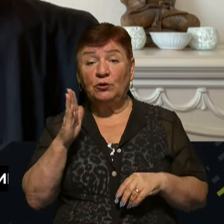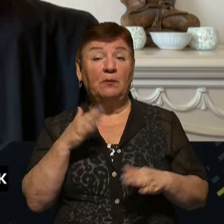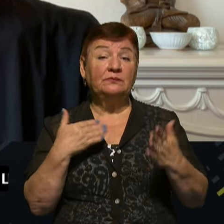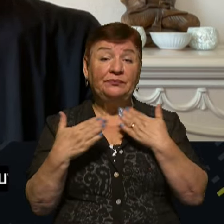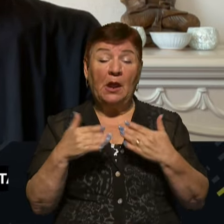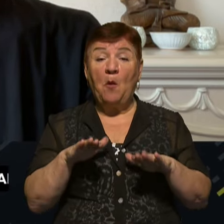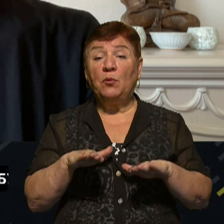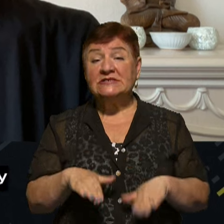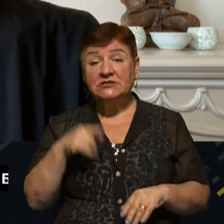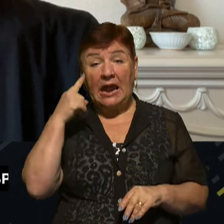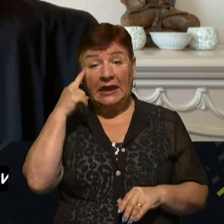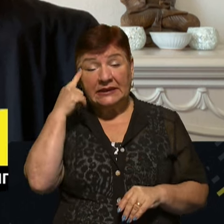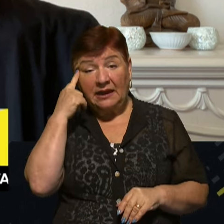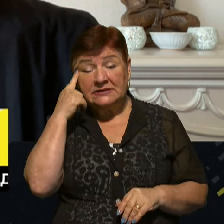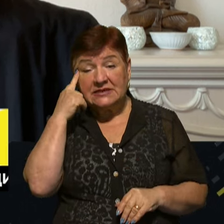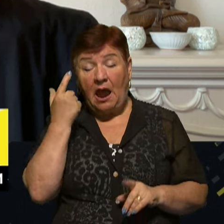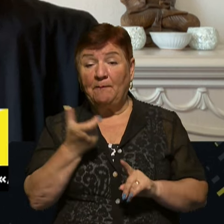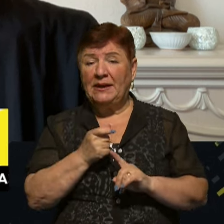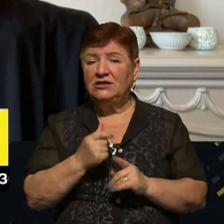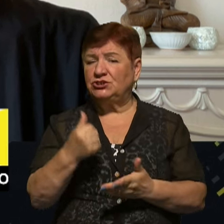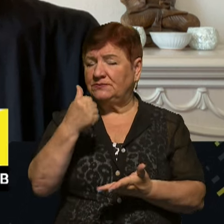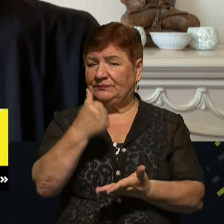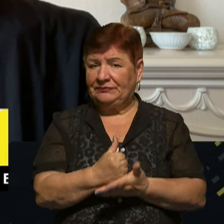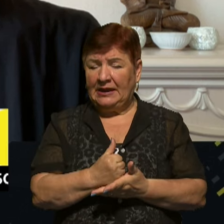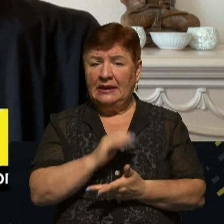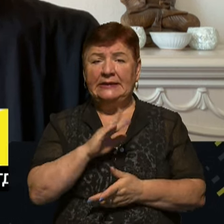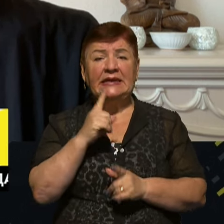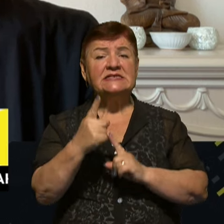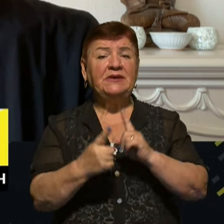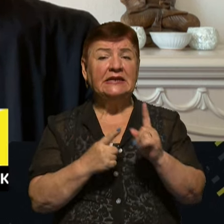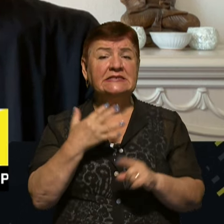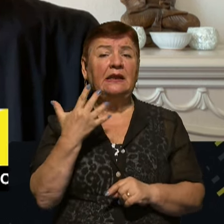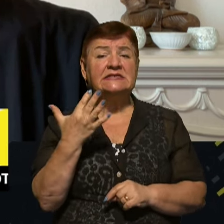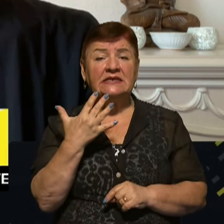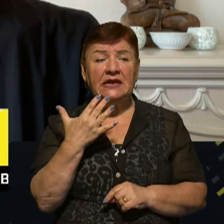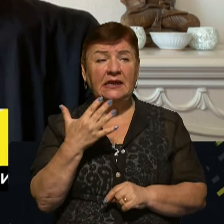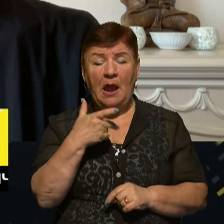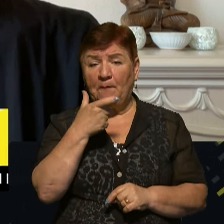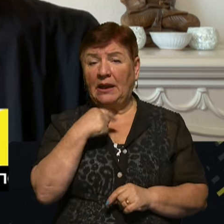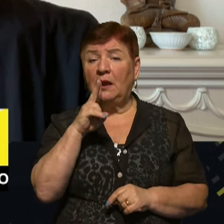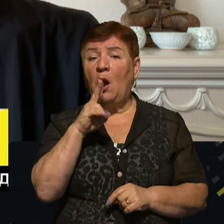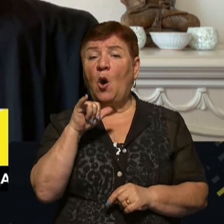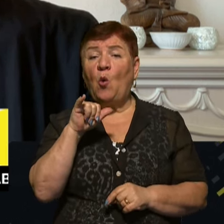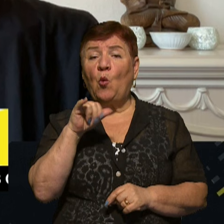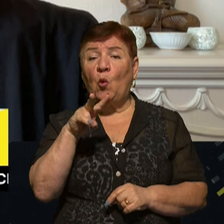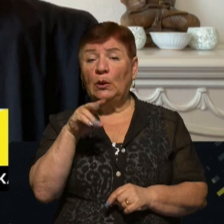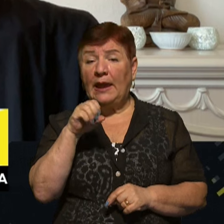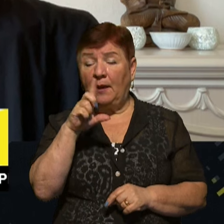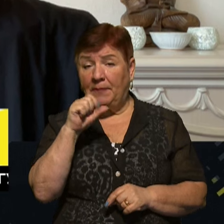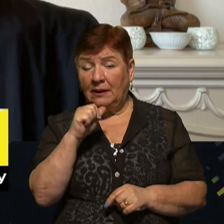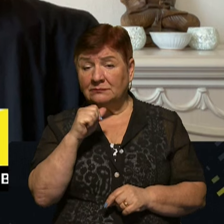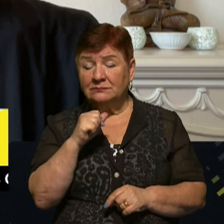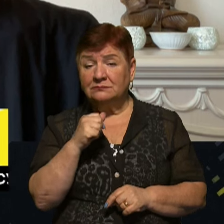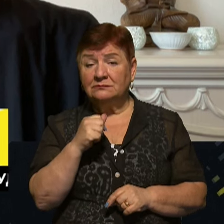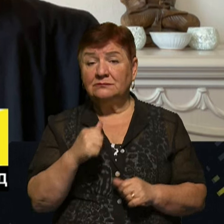позиція Китаю більш прагматична і вона не зміниться, залежиться від того, наскільки пан Кулеба постарається донести позицію